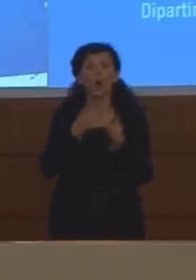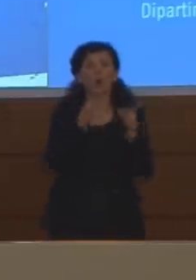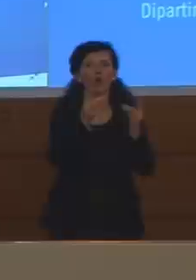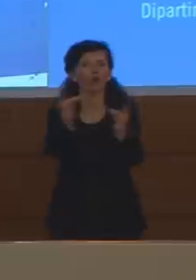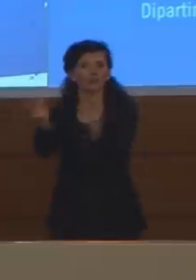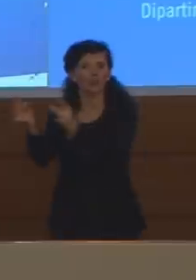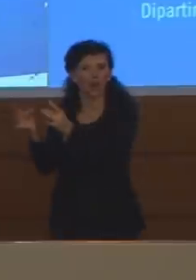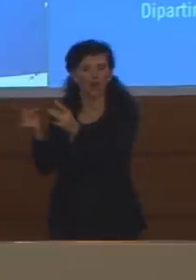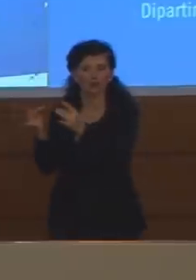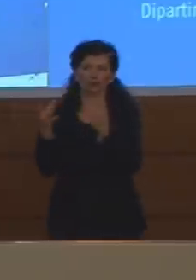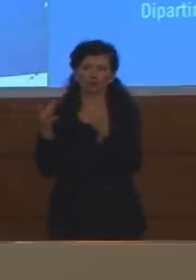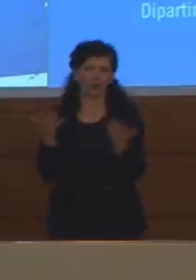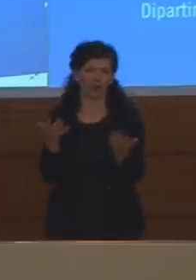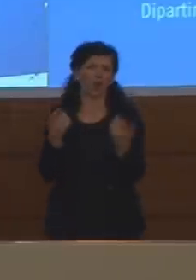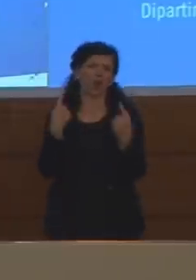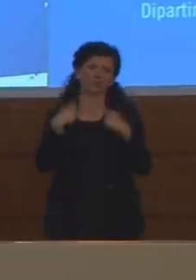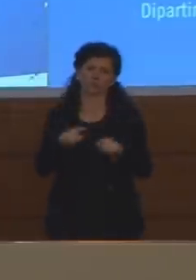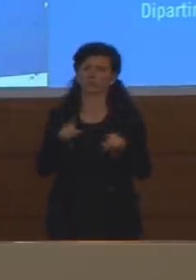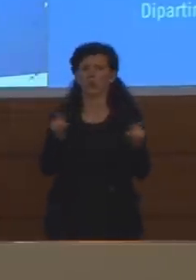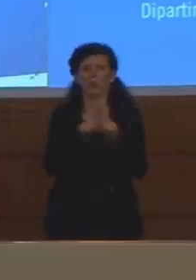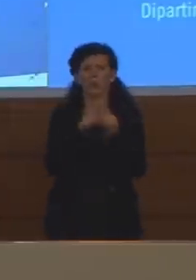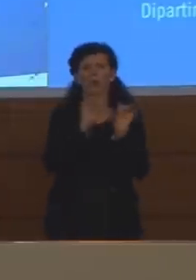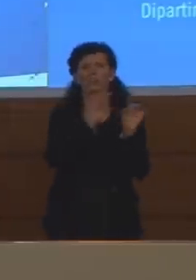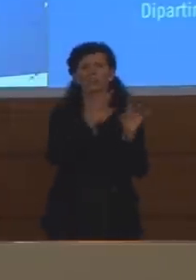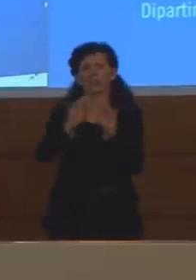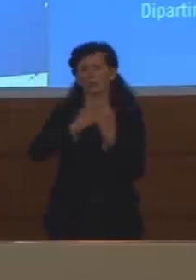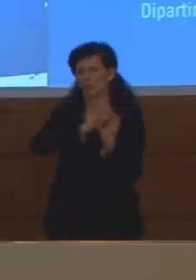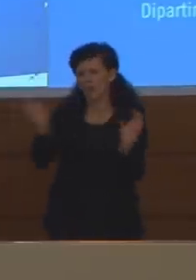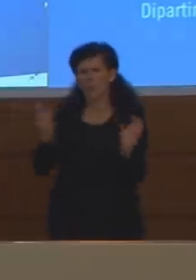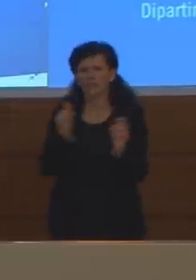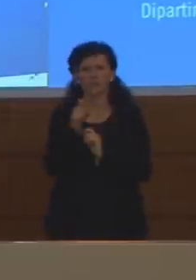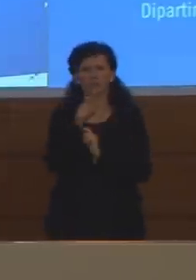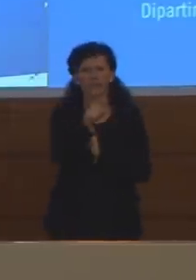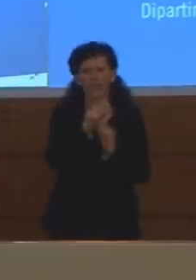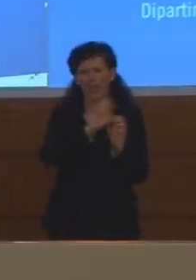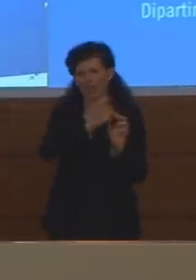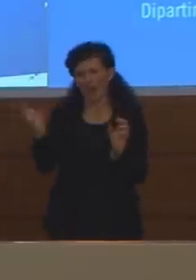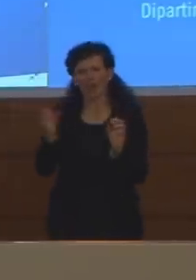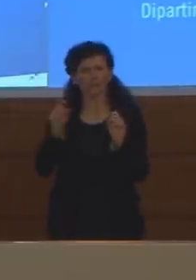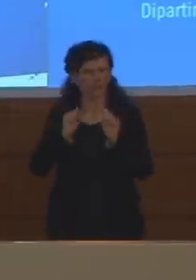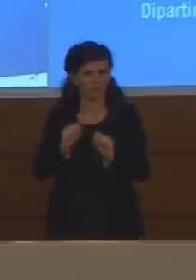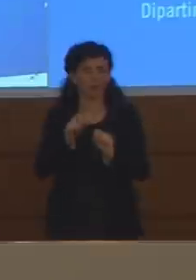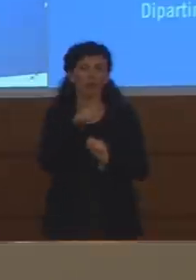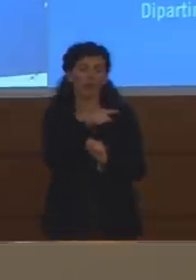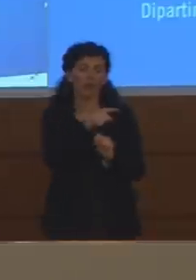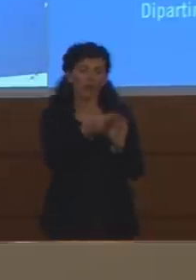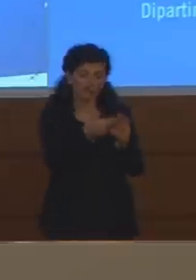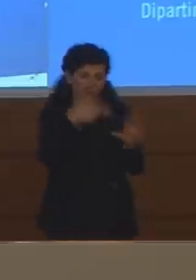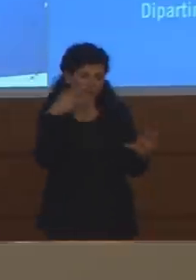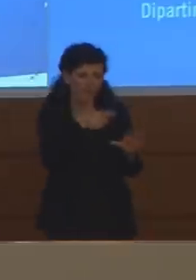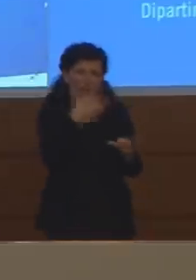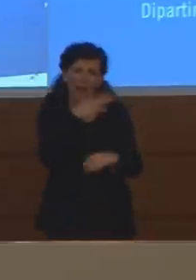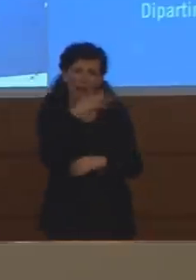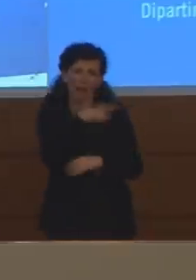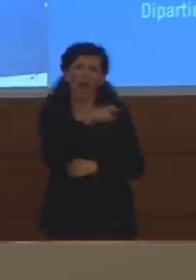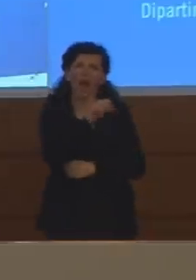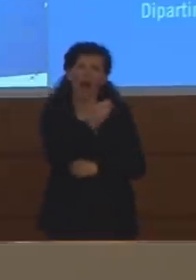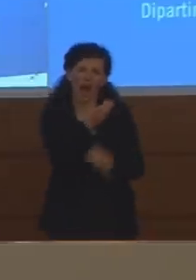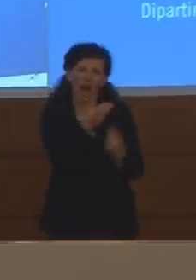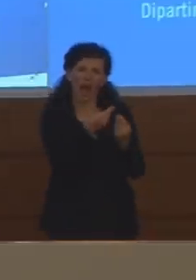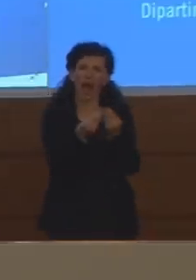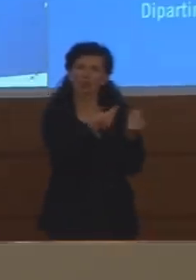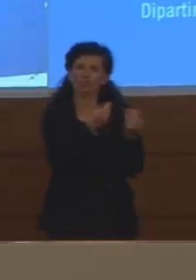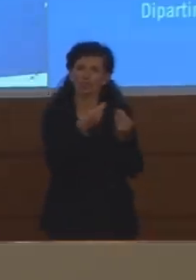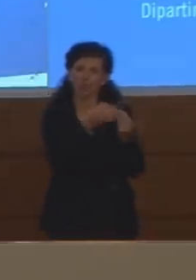questo lo sappiamo anche per molti altri virus, è così per molti altri batteri. Cioè, il rilevamento dell'acido nucleico non corrisponde